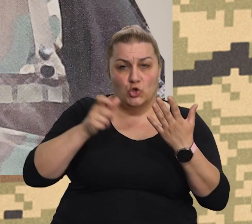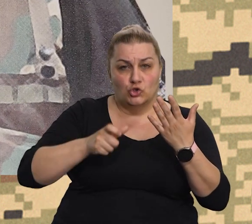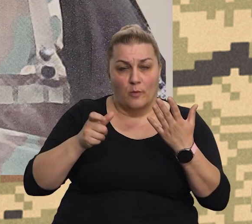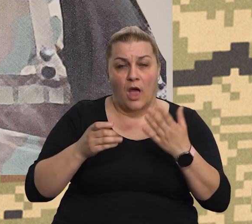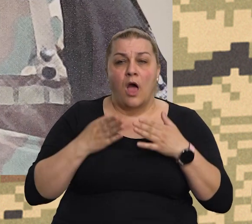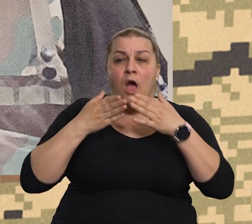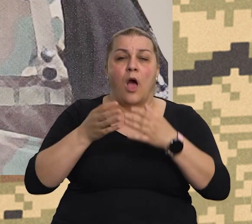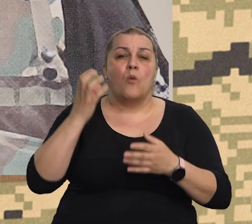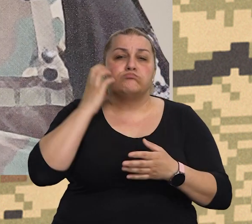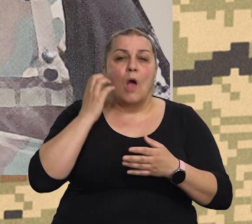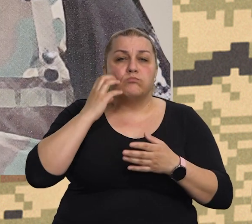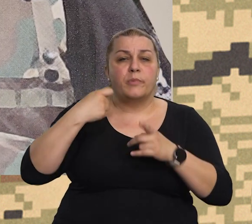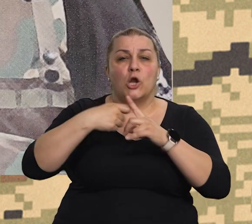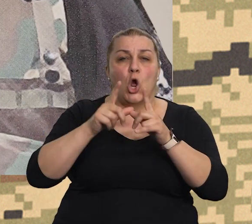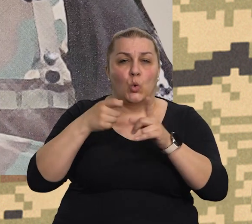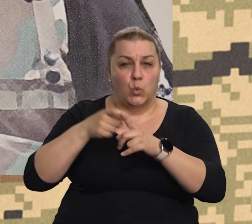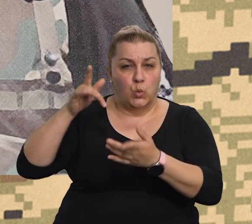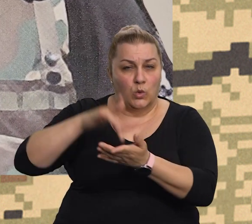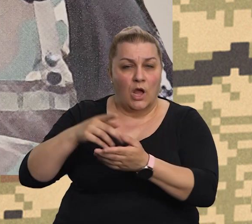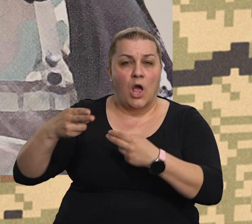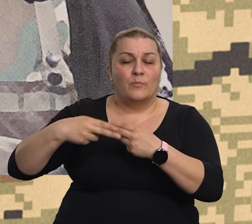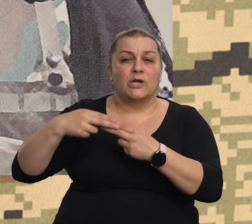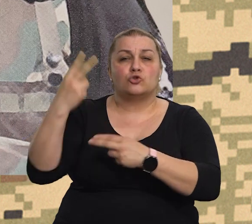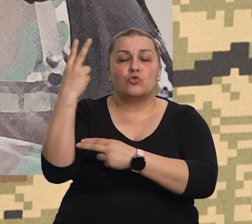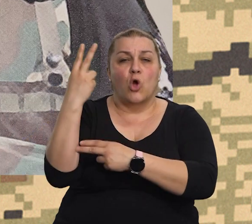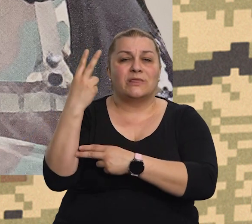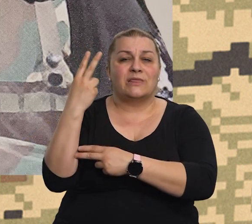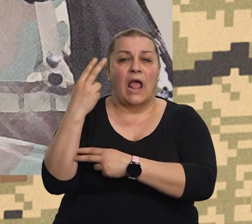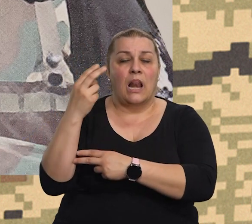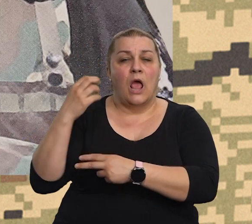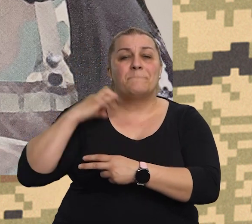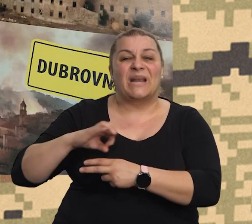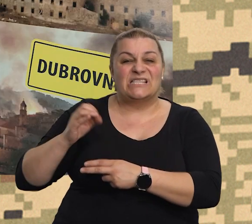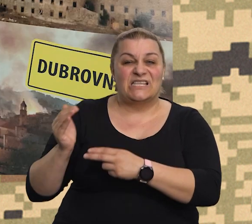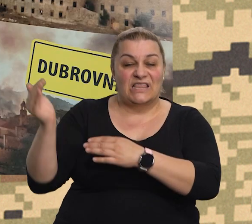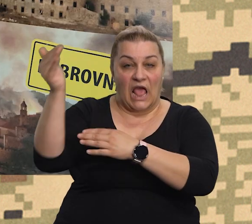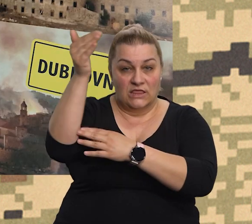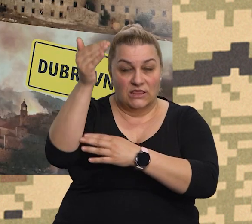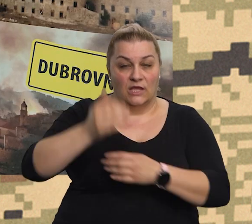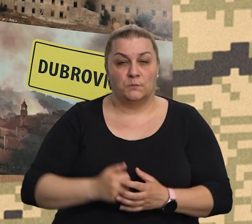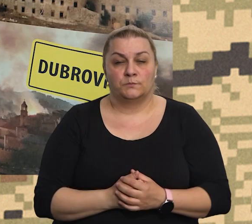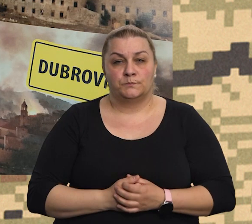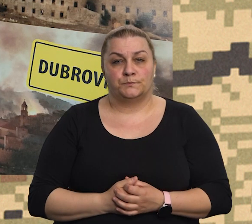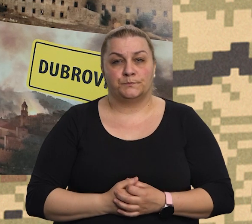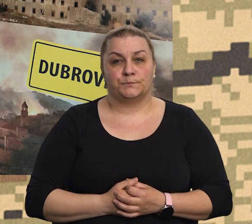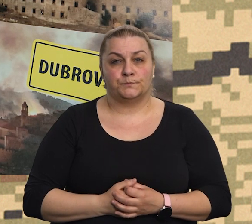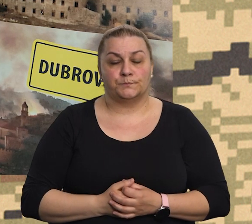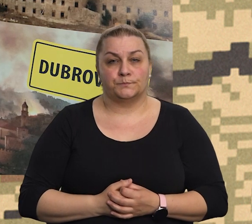na Babin Cook, koja je iz prehotela, presidenta. Nismo imali vremena,